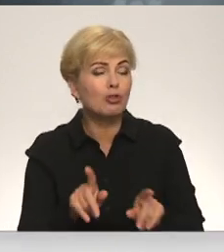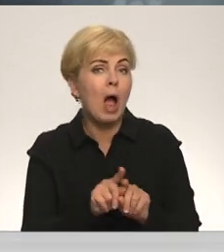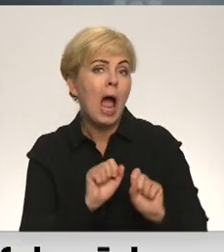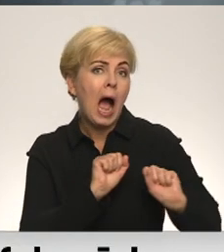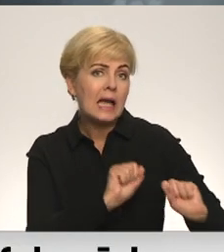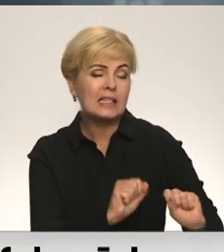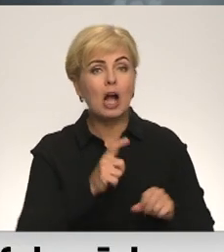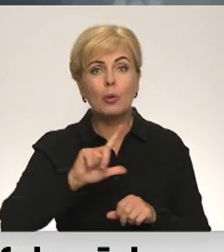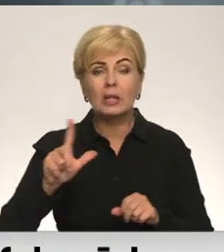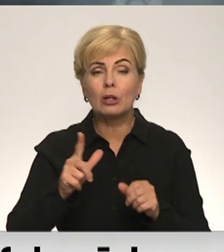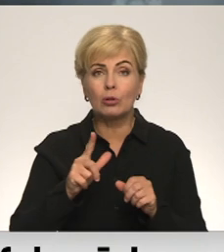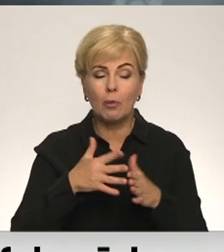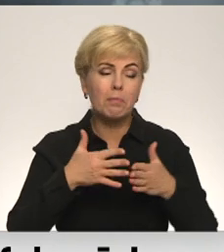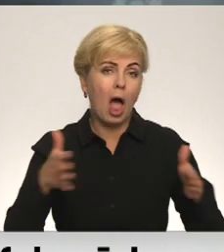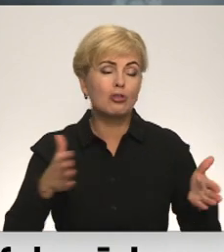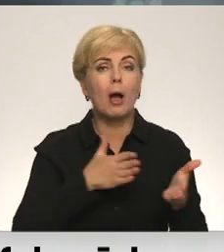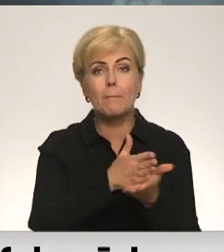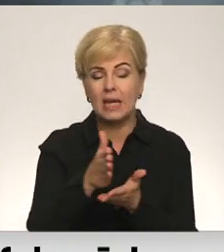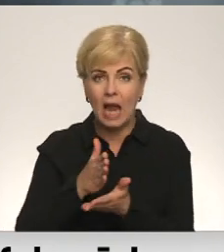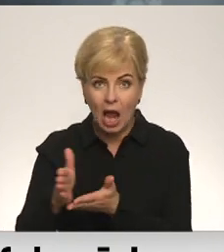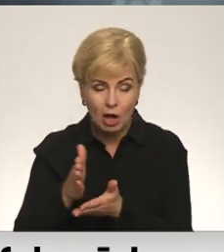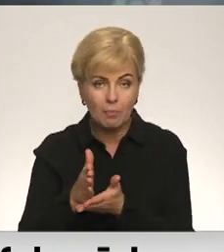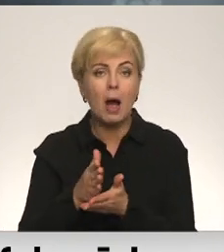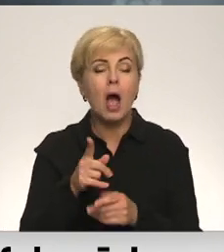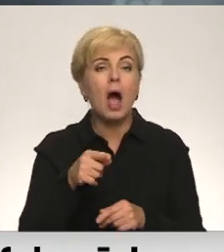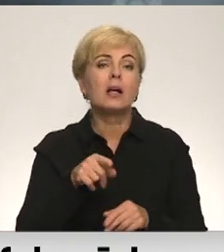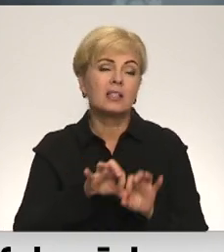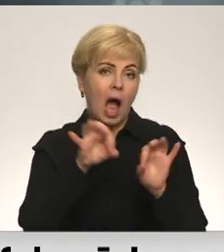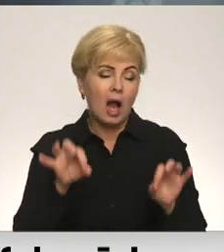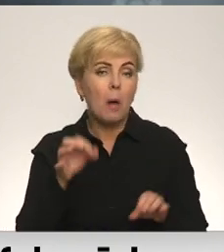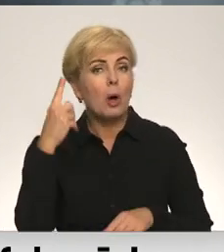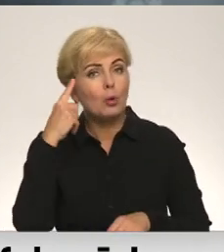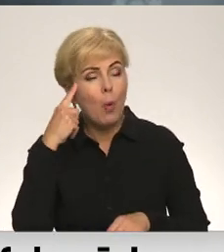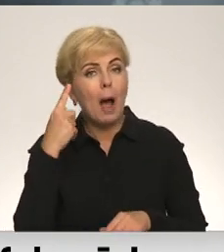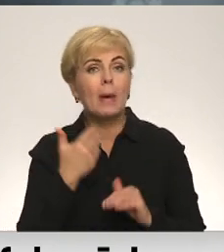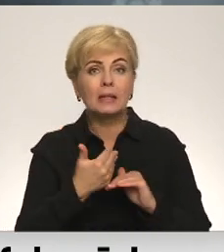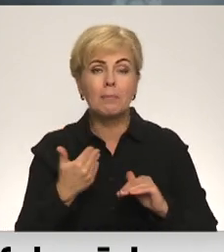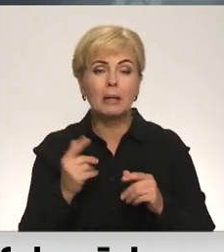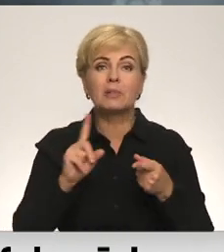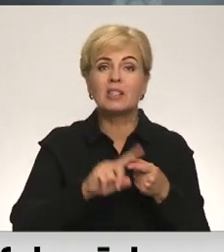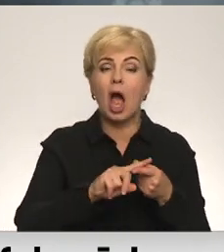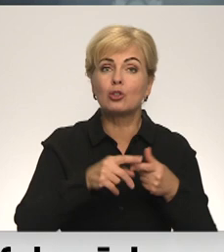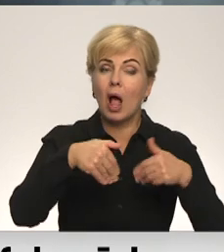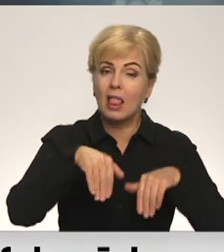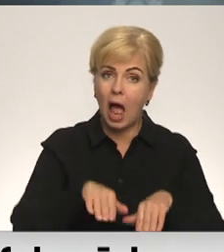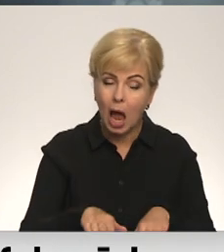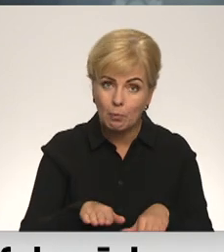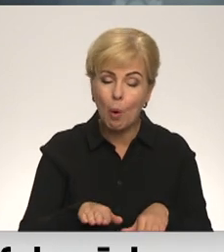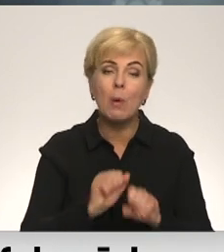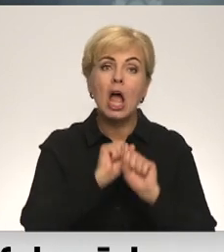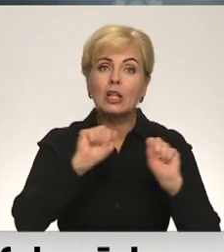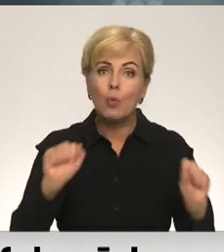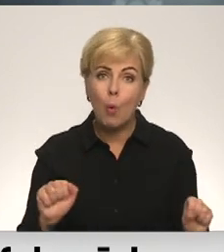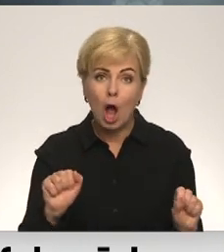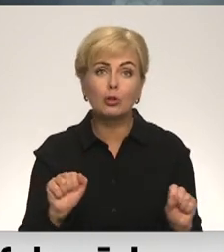līdzekļu plašu pieejamību vedina domāt, ka mums ir pirms saistošs lēmuma pieņemšanas, ir jānodrošina